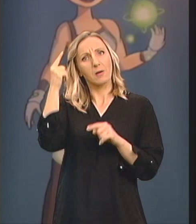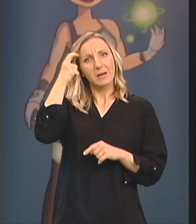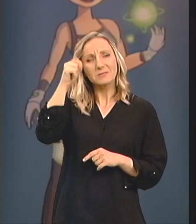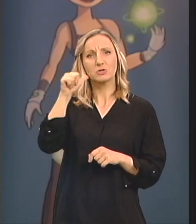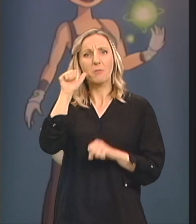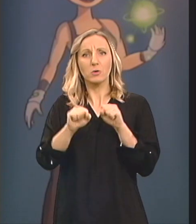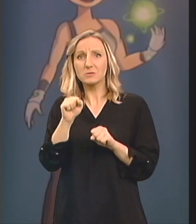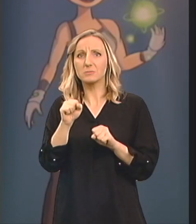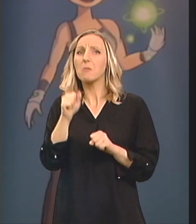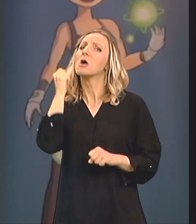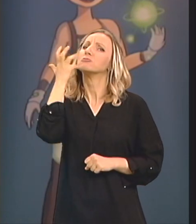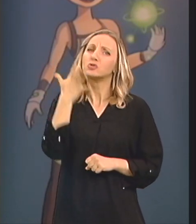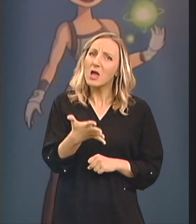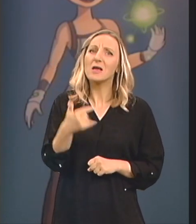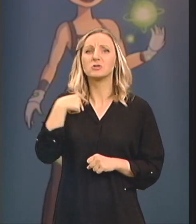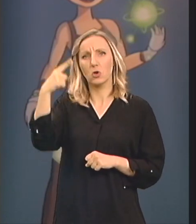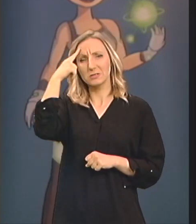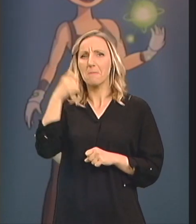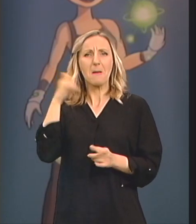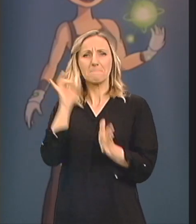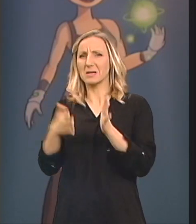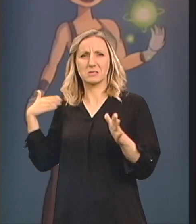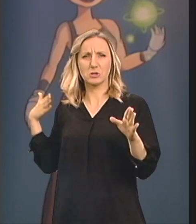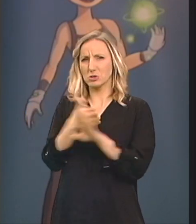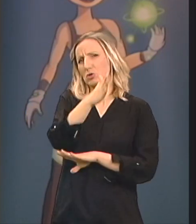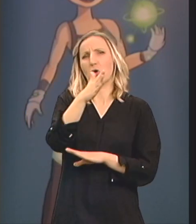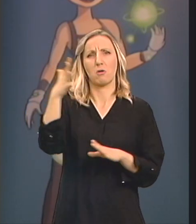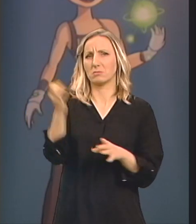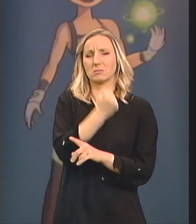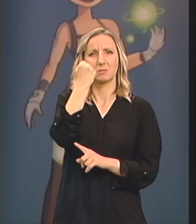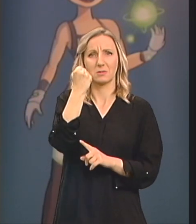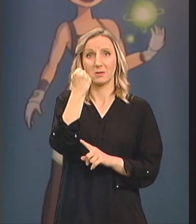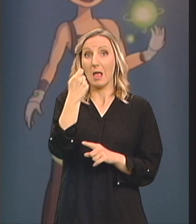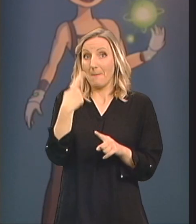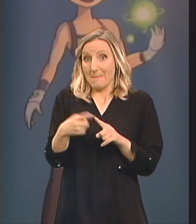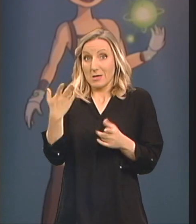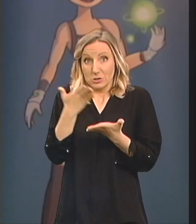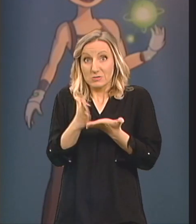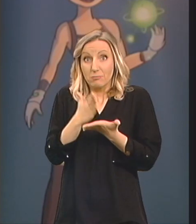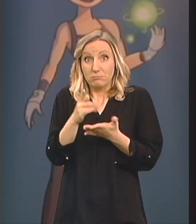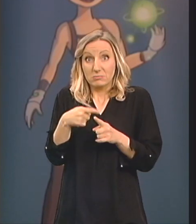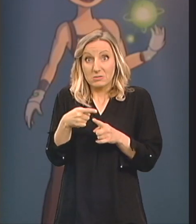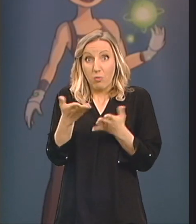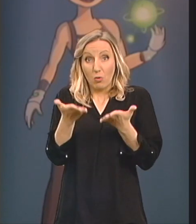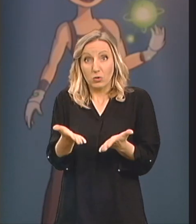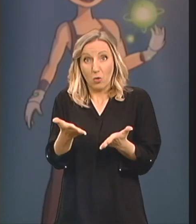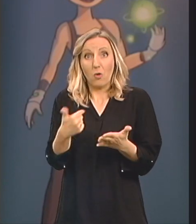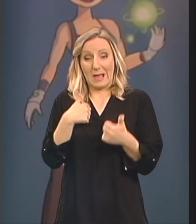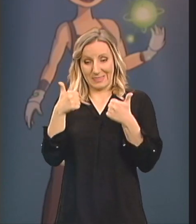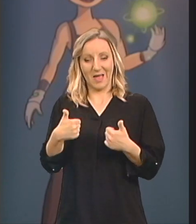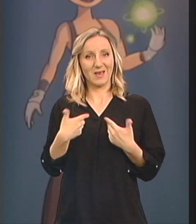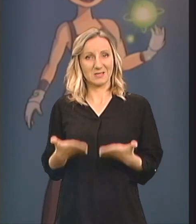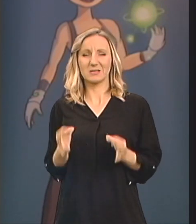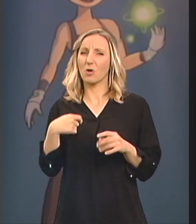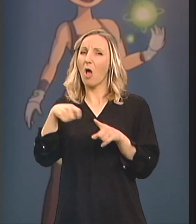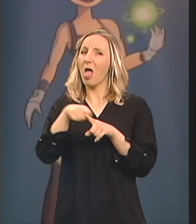postupcima I što vrlo često znam da idem glavom kroz id Dovelo me tu danas gdje sam Jer moje liječenje bi